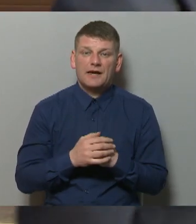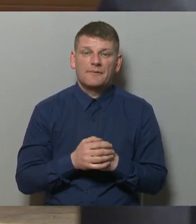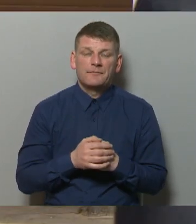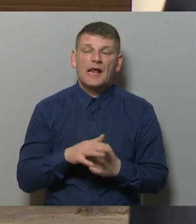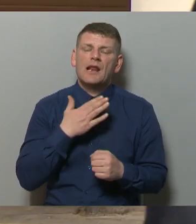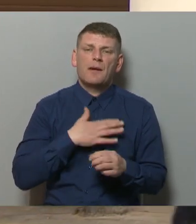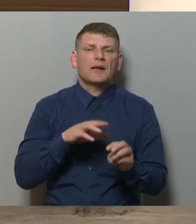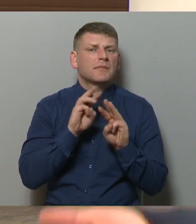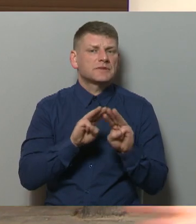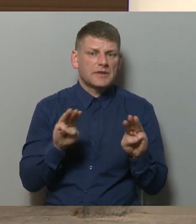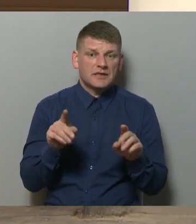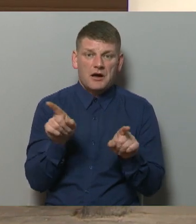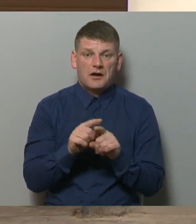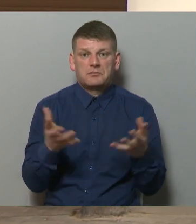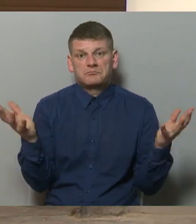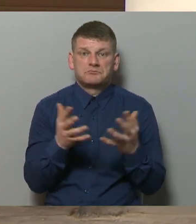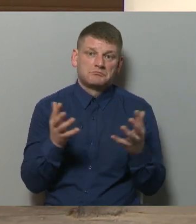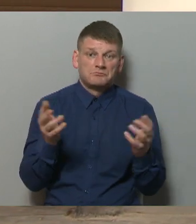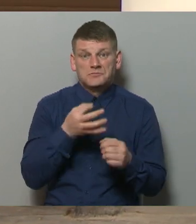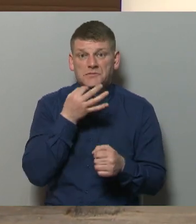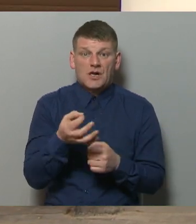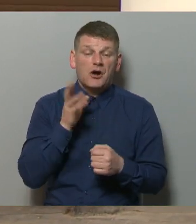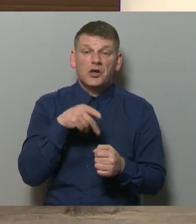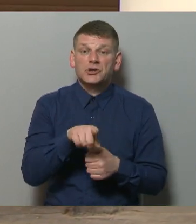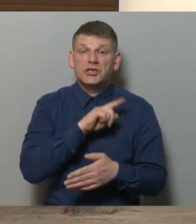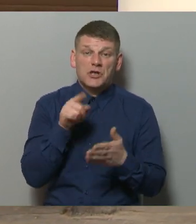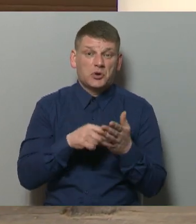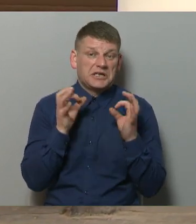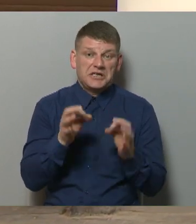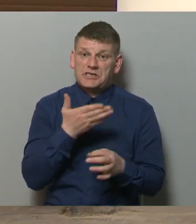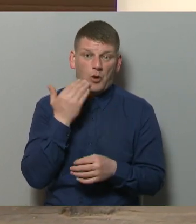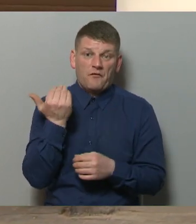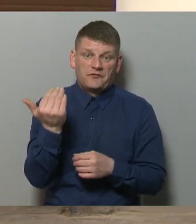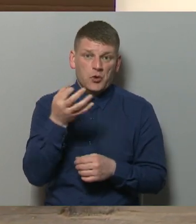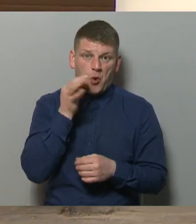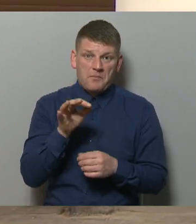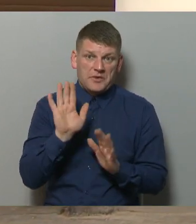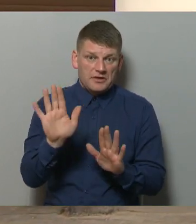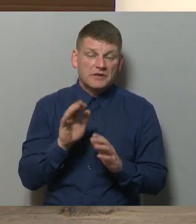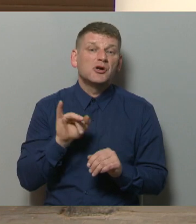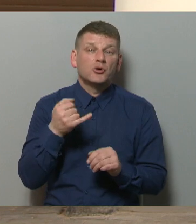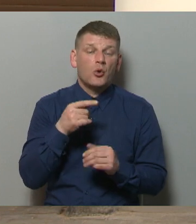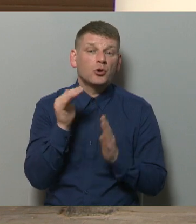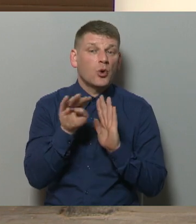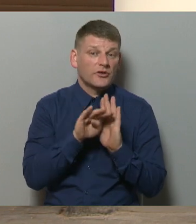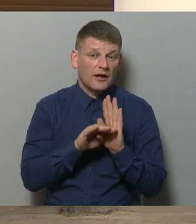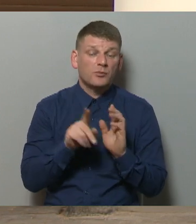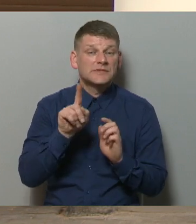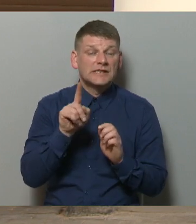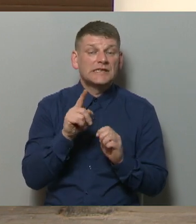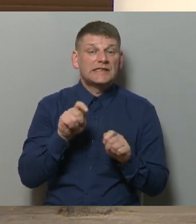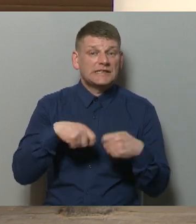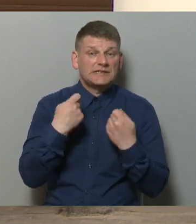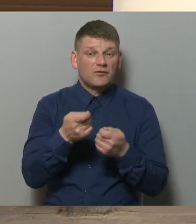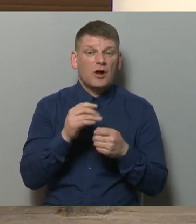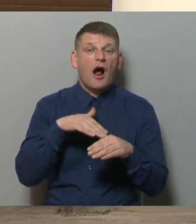Labklājības ministrijai arī plāta rokas un saka, ka šis jautājums īsti nēsot viņu kompetencē, jo noteikumus esot izdavusi